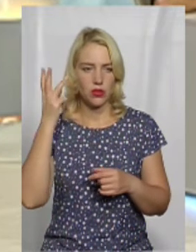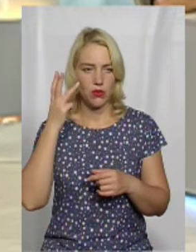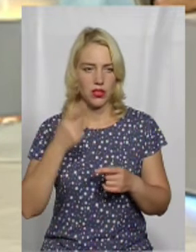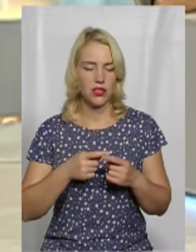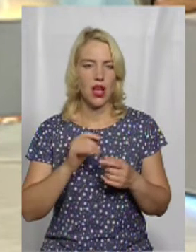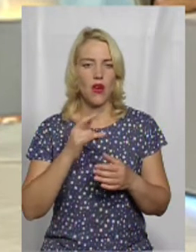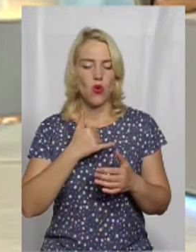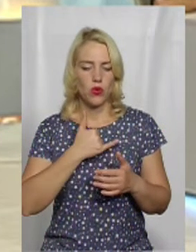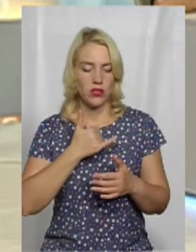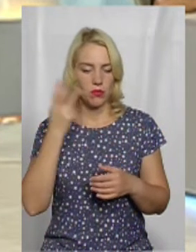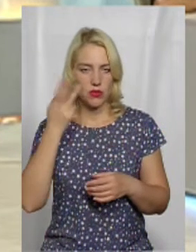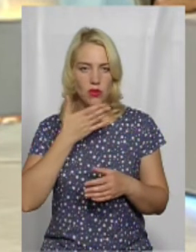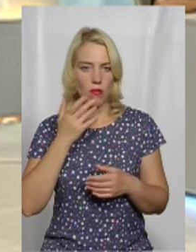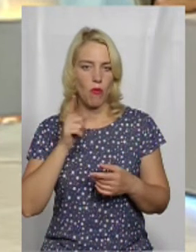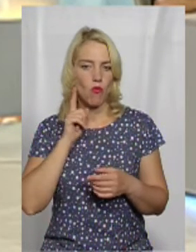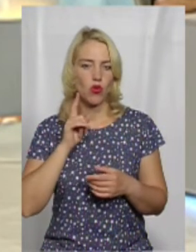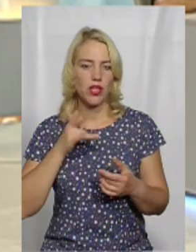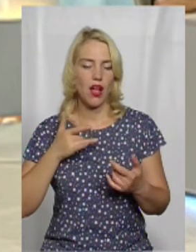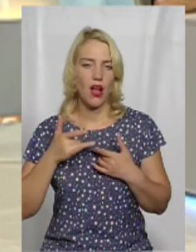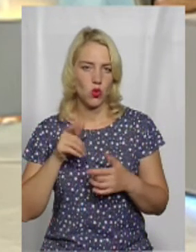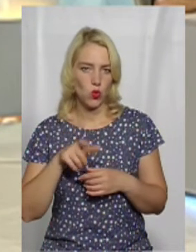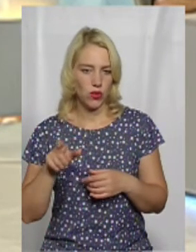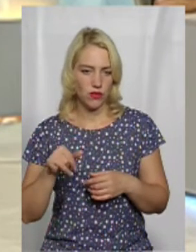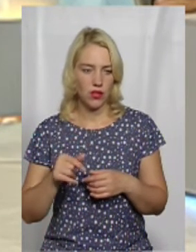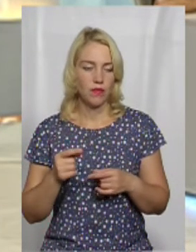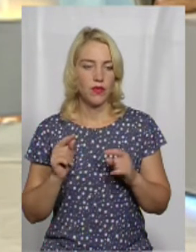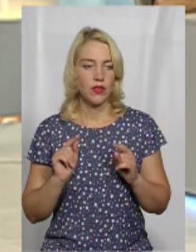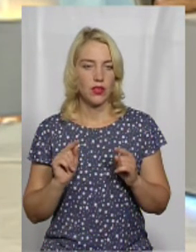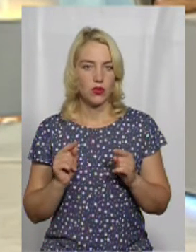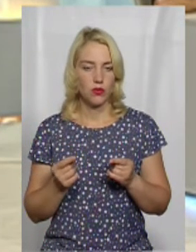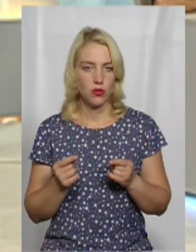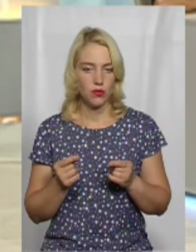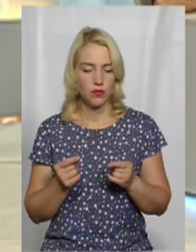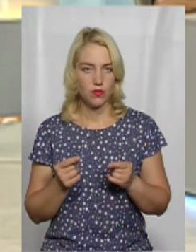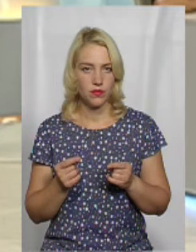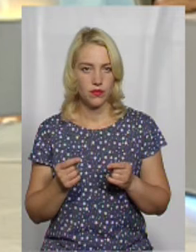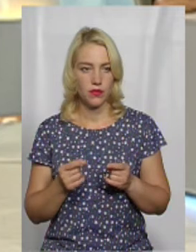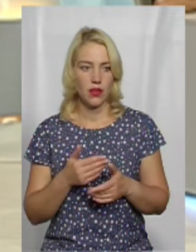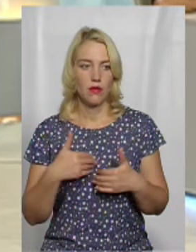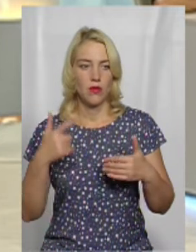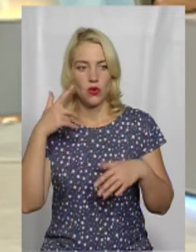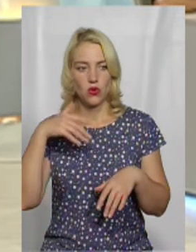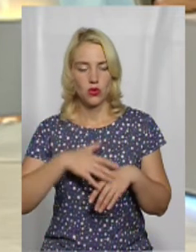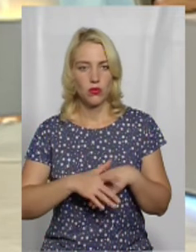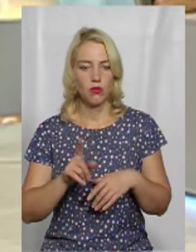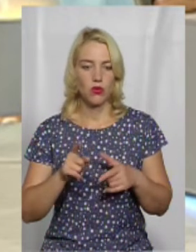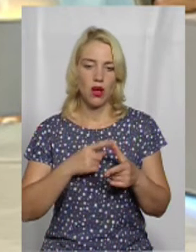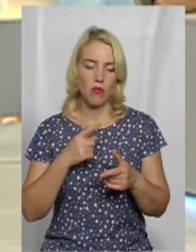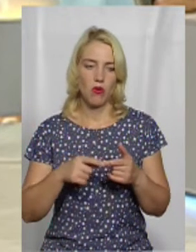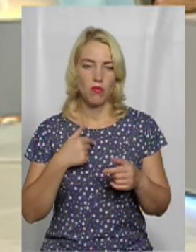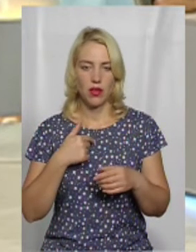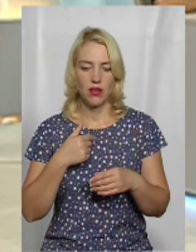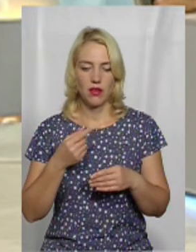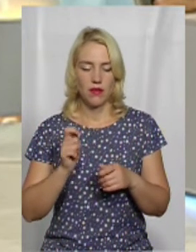Особливо з молодими акторами, які би підійшли до цього жанру. І тому ми розуміємо, що або ми